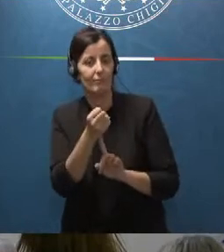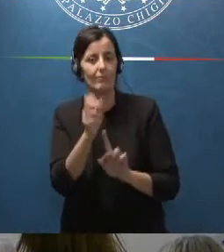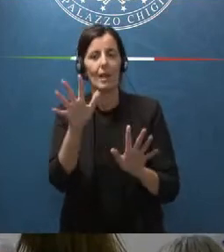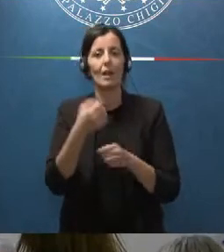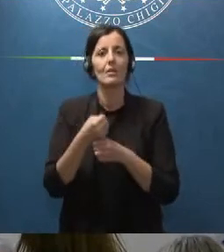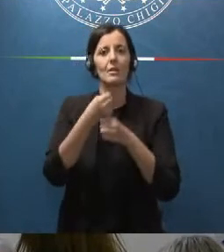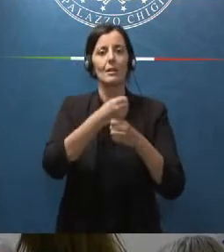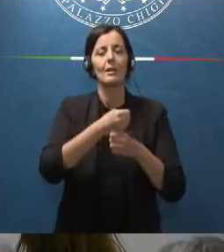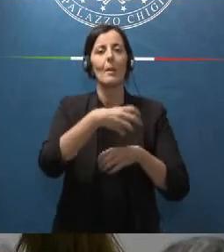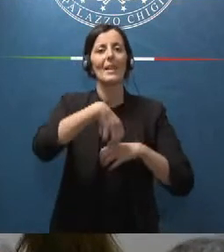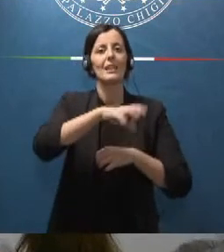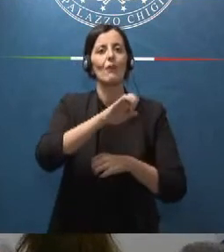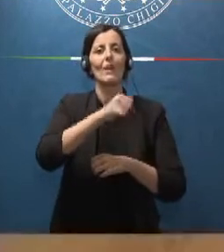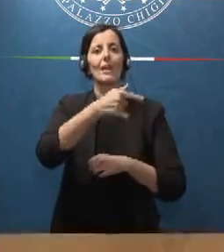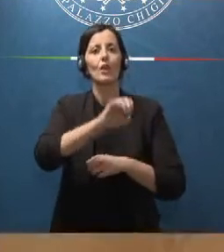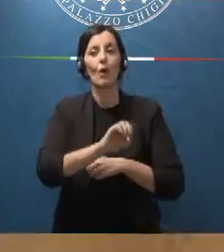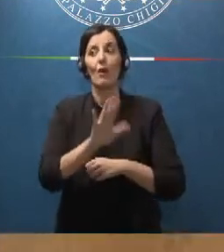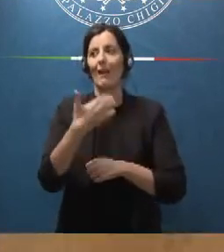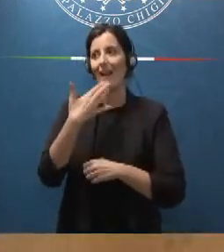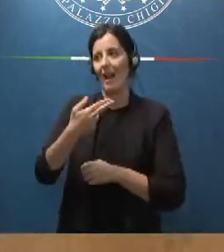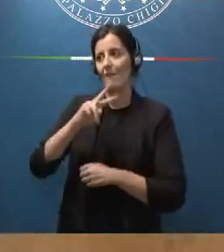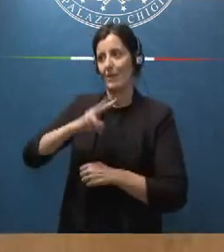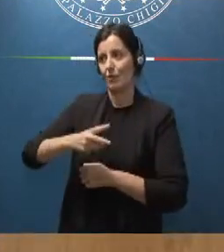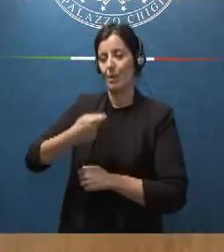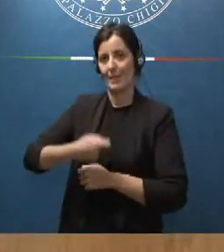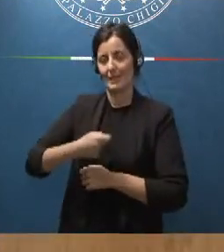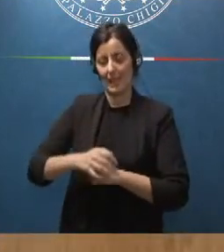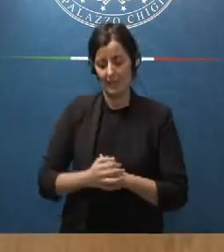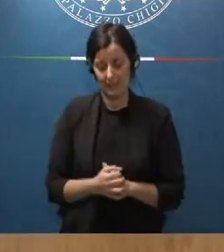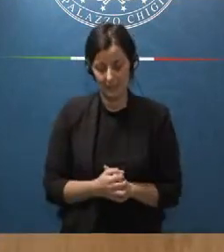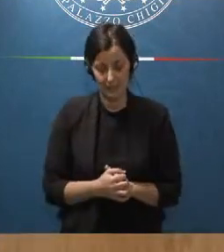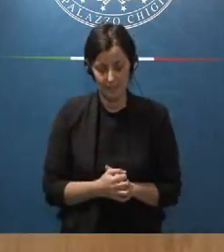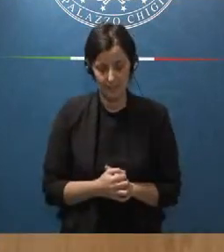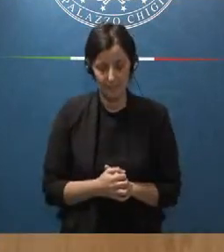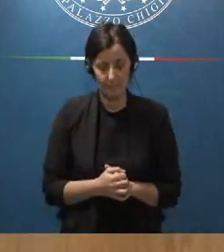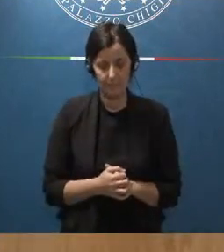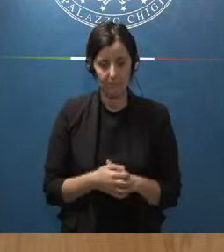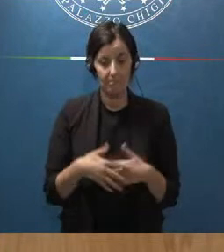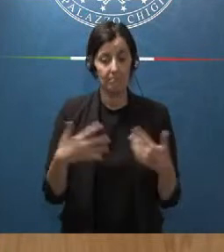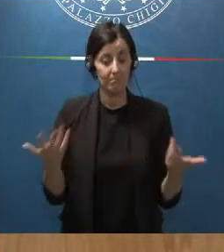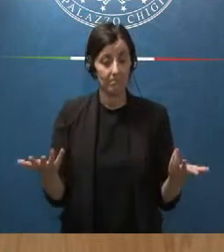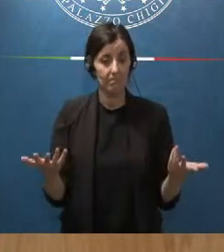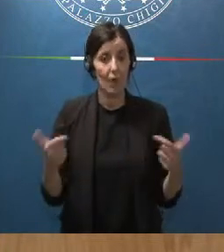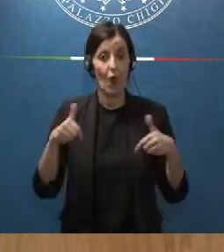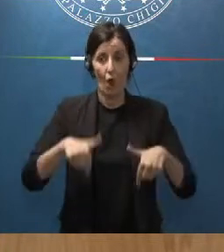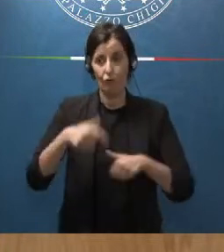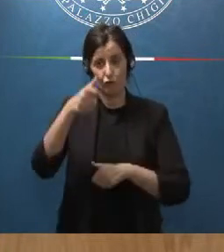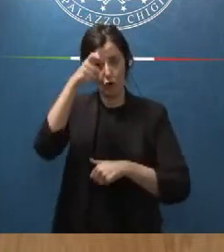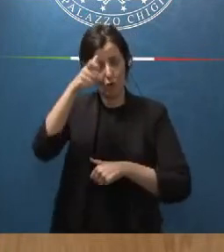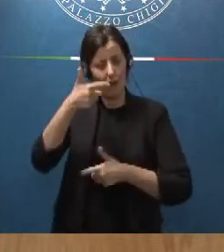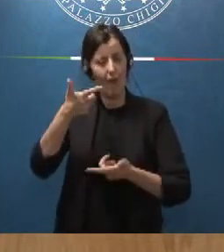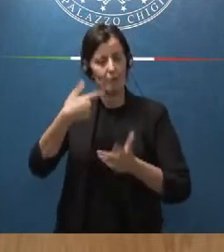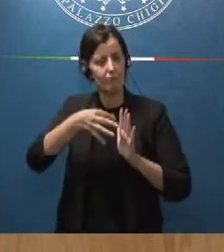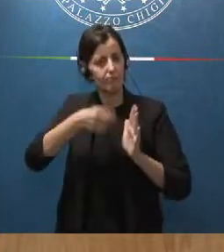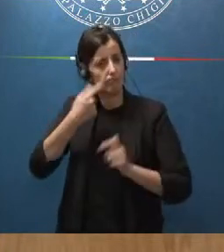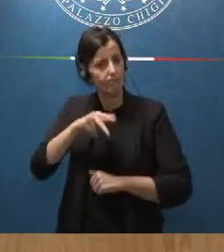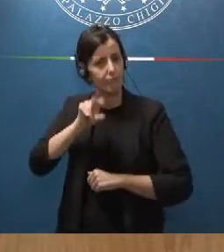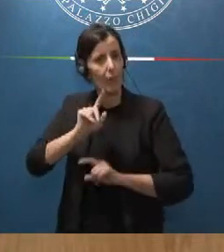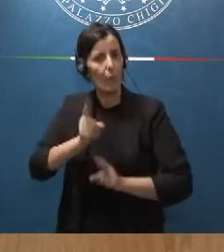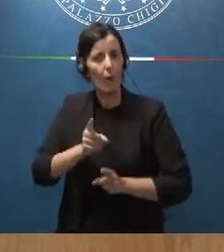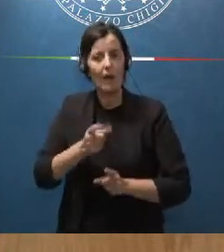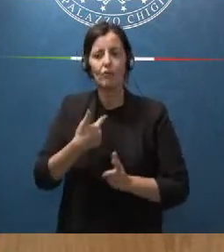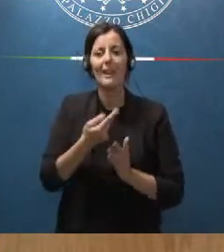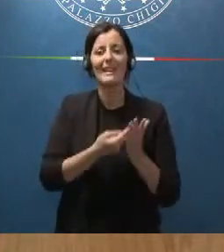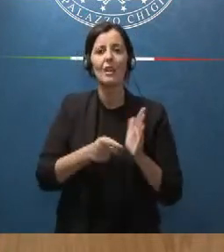parola al ministro Fitto grazie al vicepresidente nei provvedimenti che il governo oggi ha varato c'è un disegno di legge che è stato